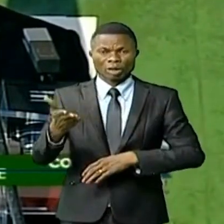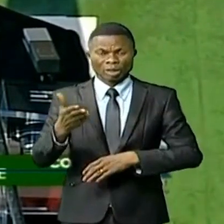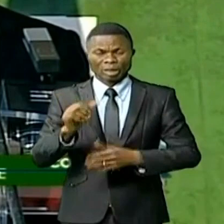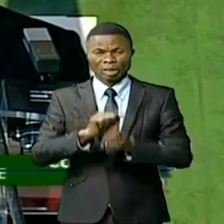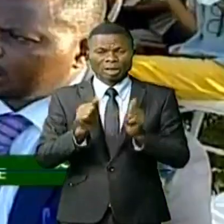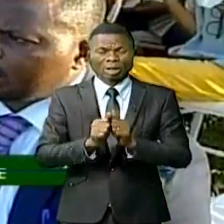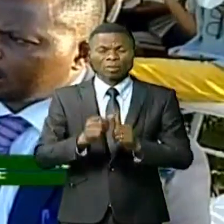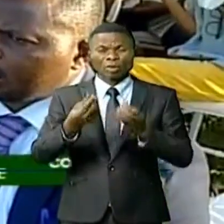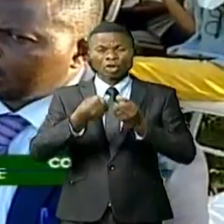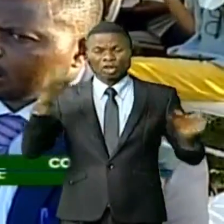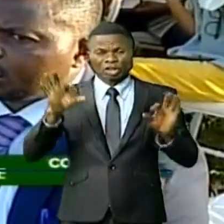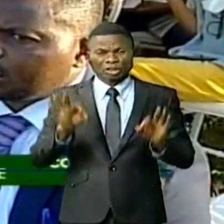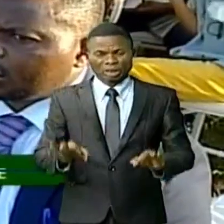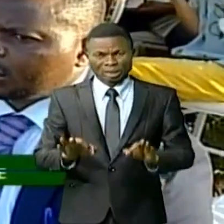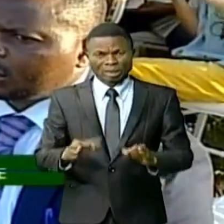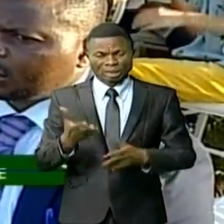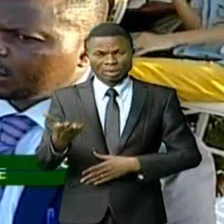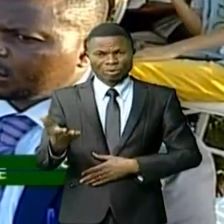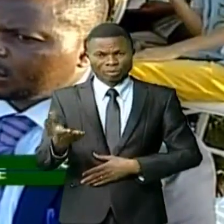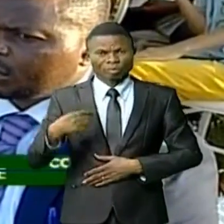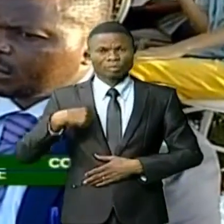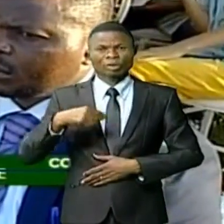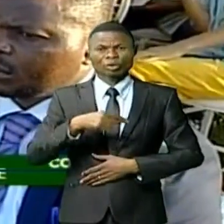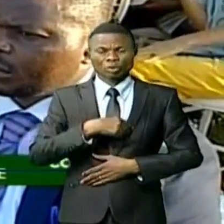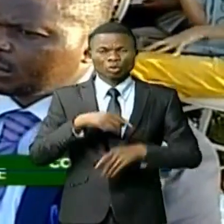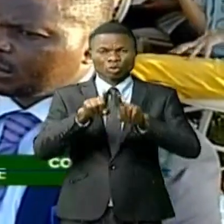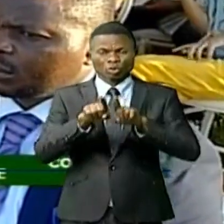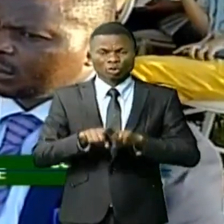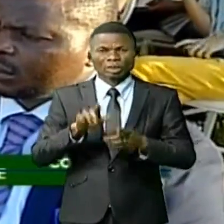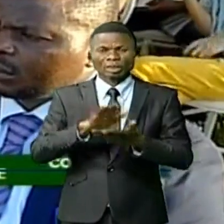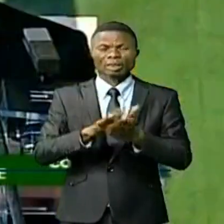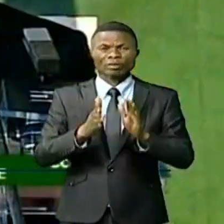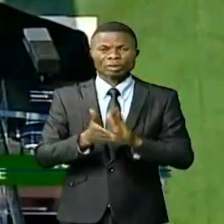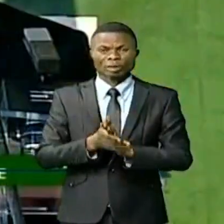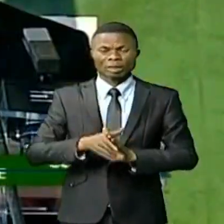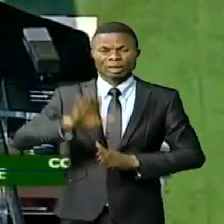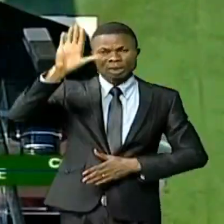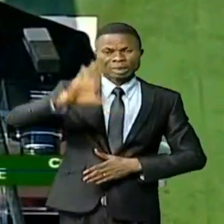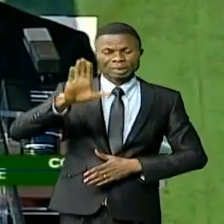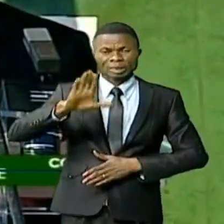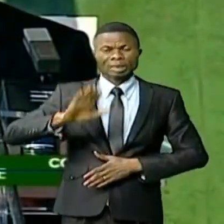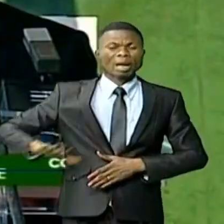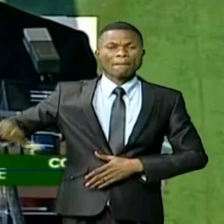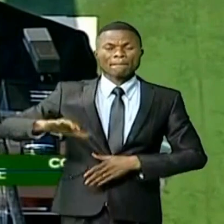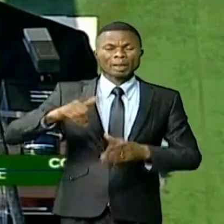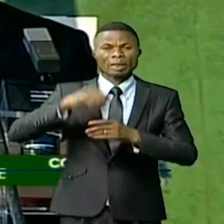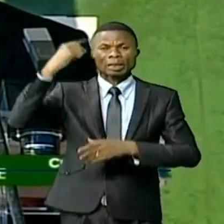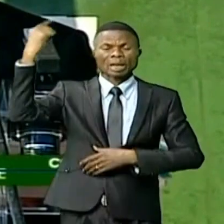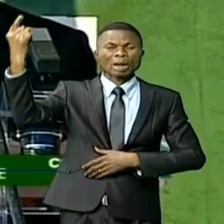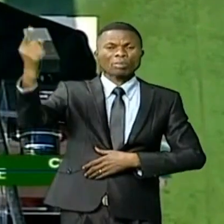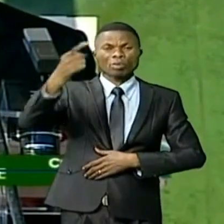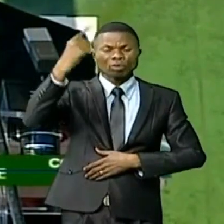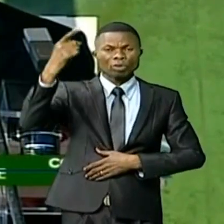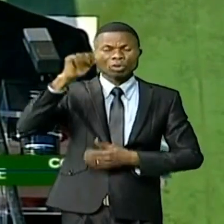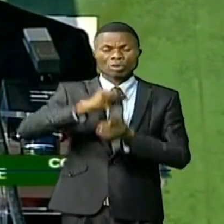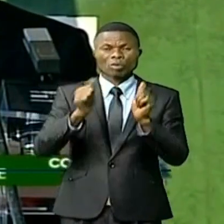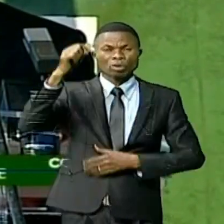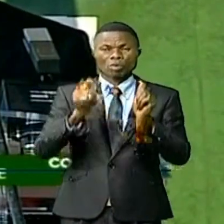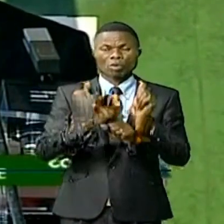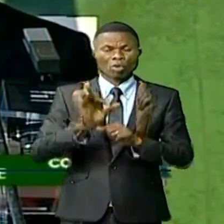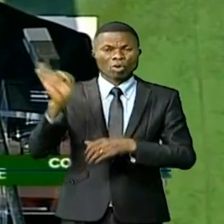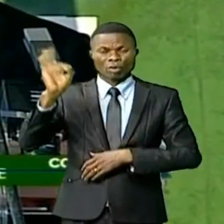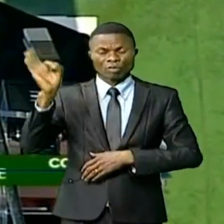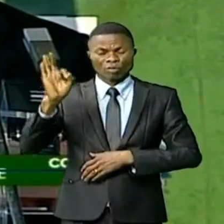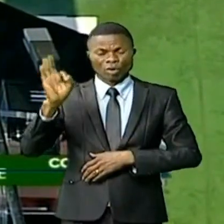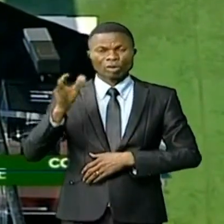et en flore et nous sommes ainsi la cinquième puissance mondiale en biodiversité. Les